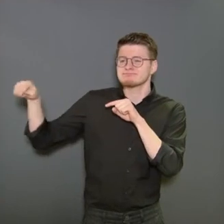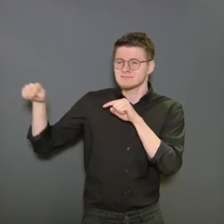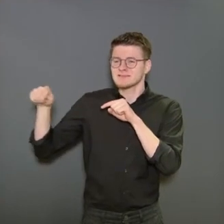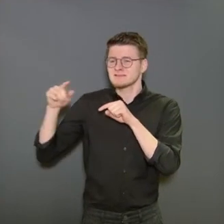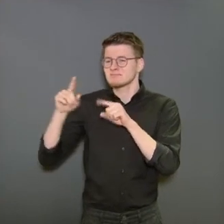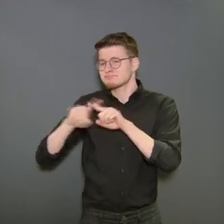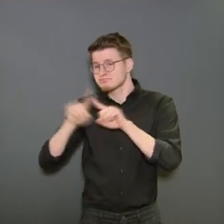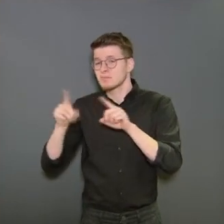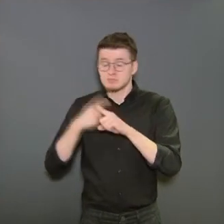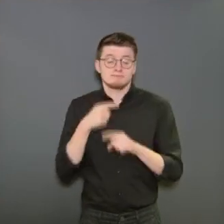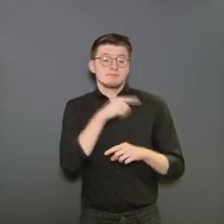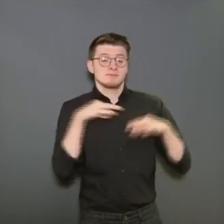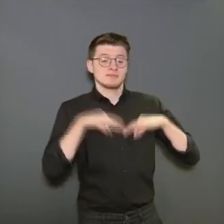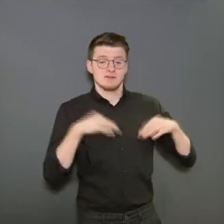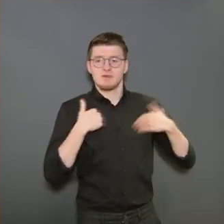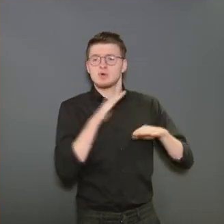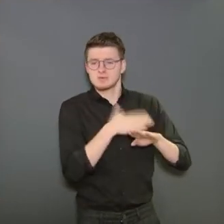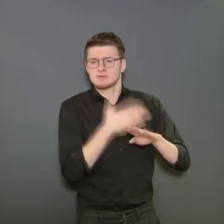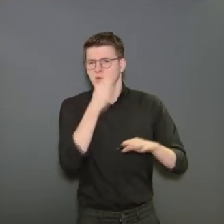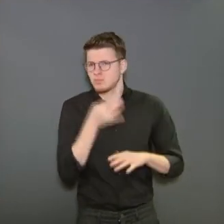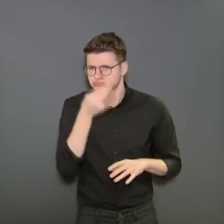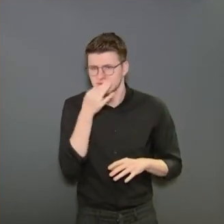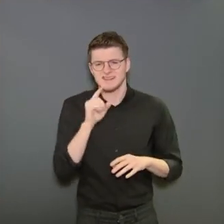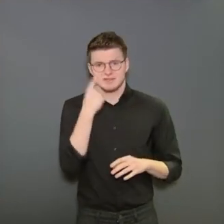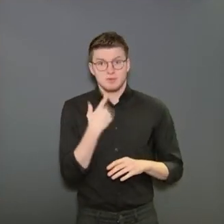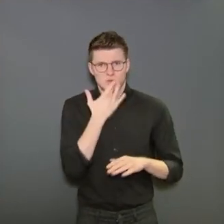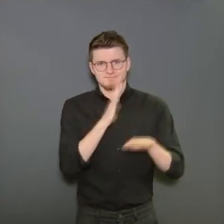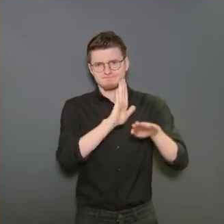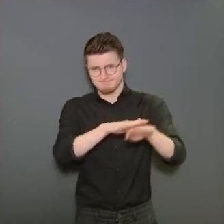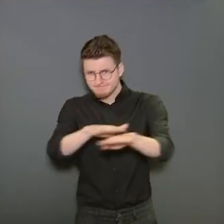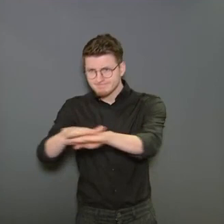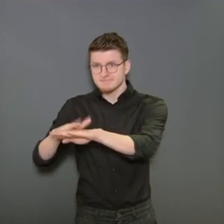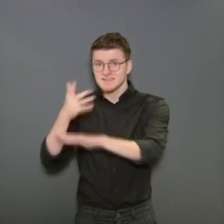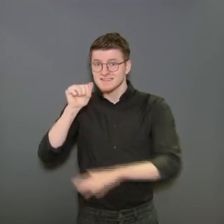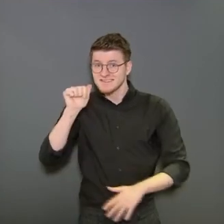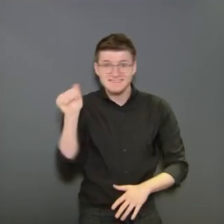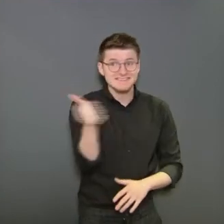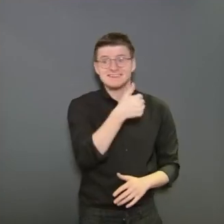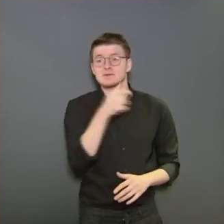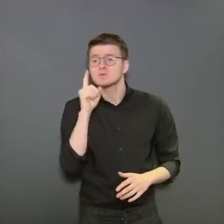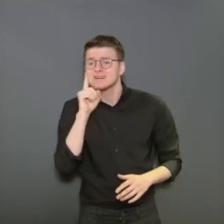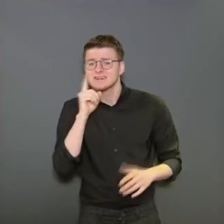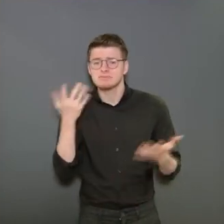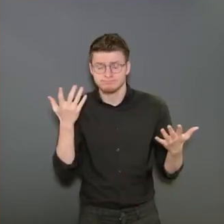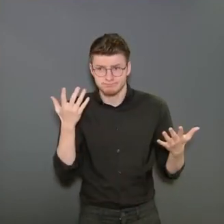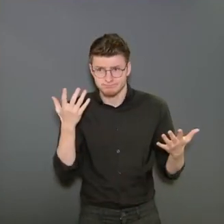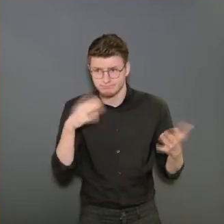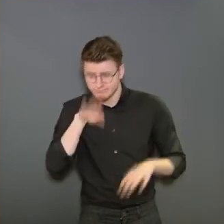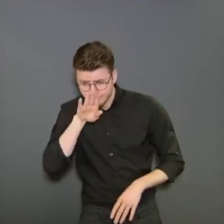et au ministre de la Santé, je voudrais encore vous dire ceci. Tous ceux qui sont touchés